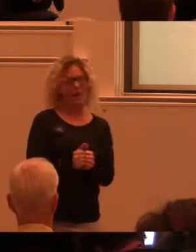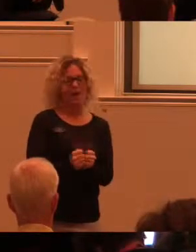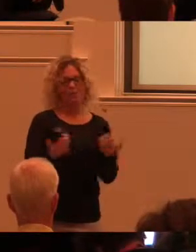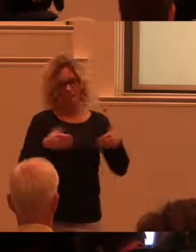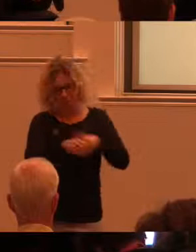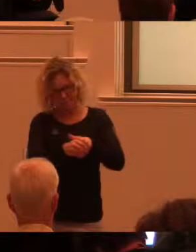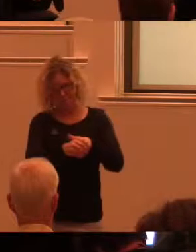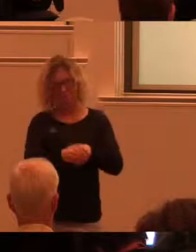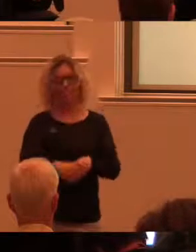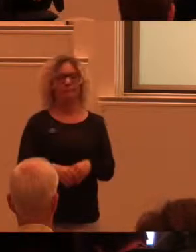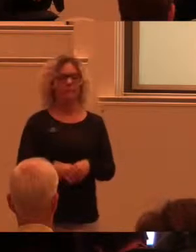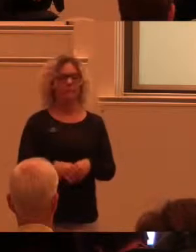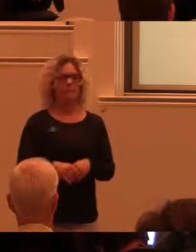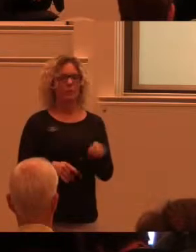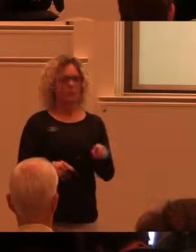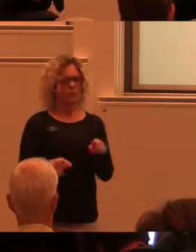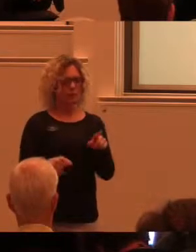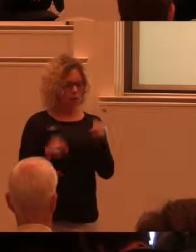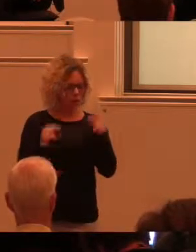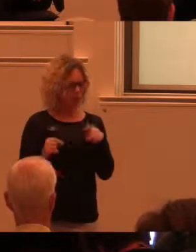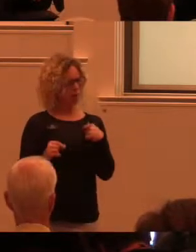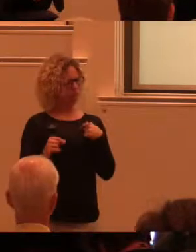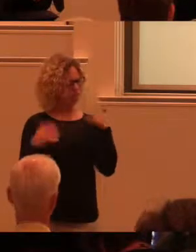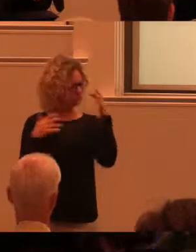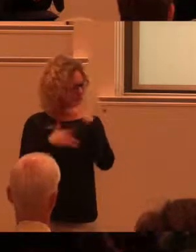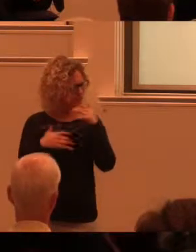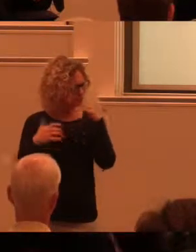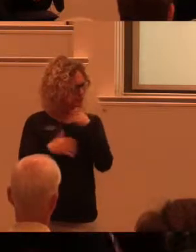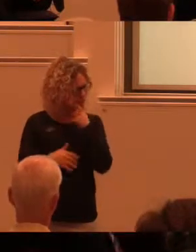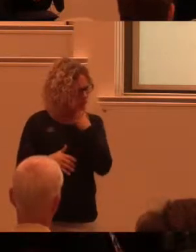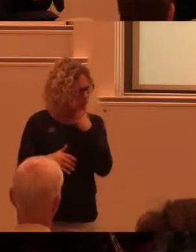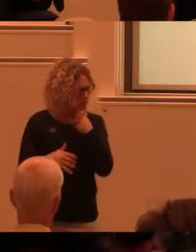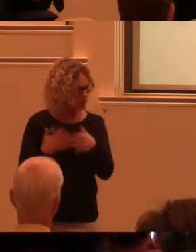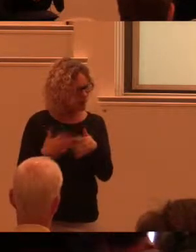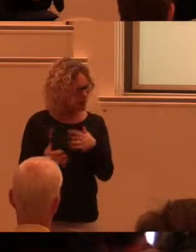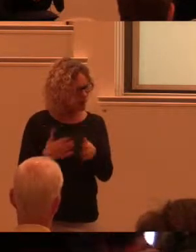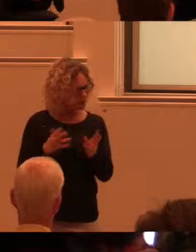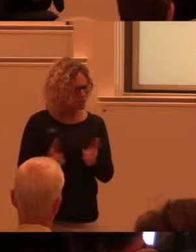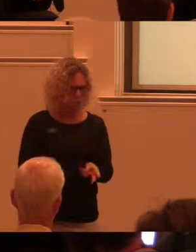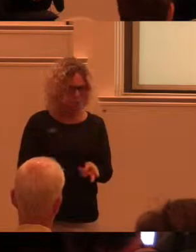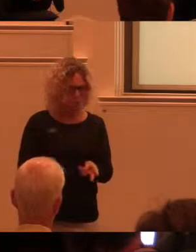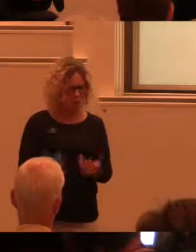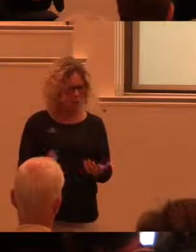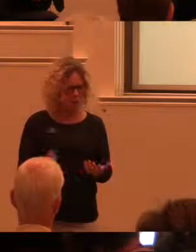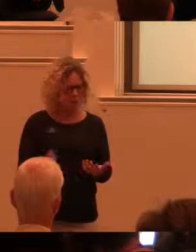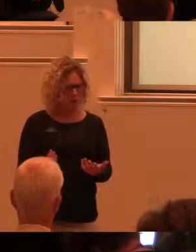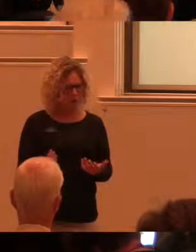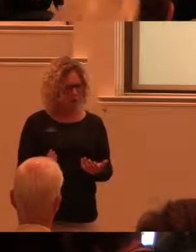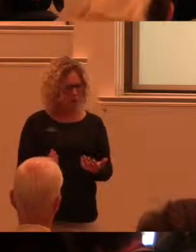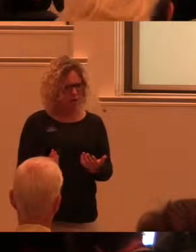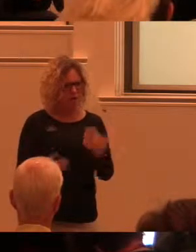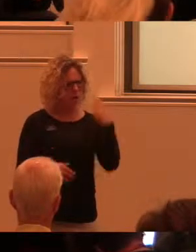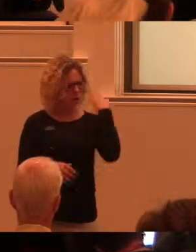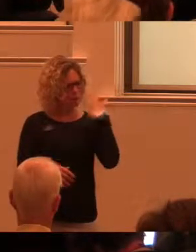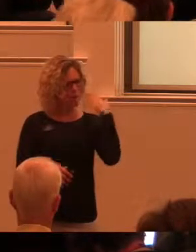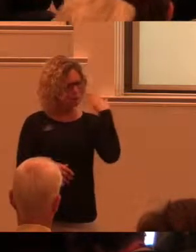Det här har fått mig att fundera lite på varför det har funnits en